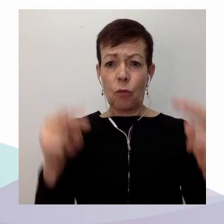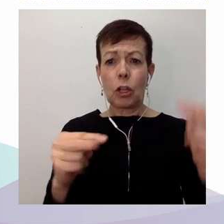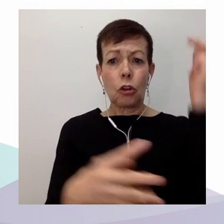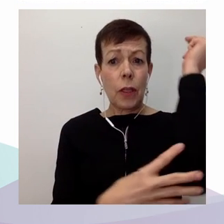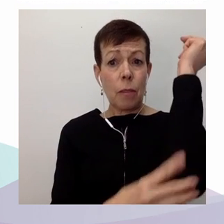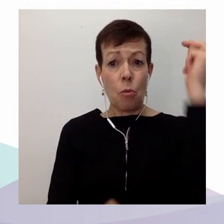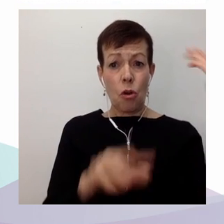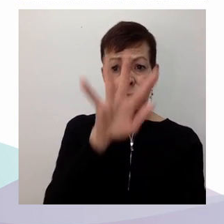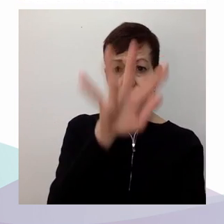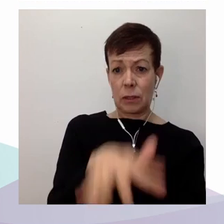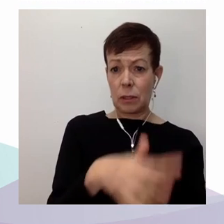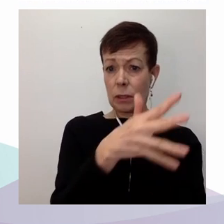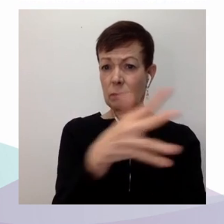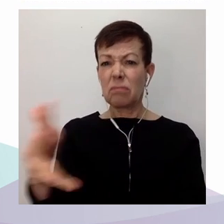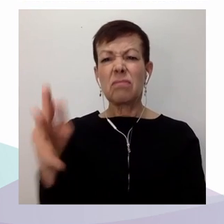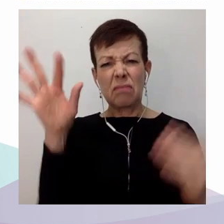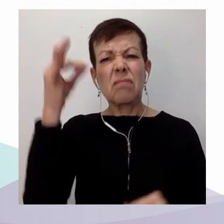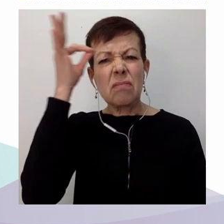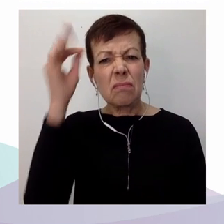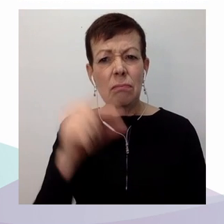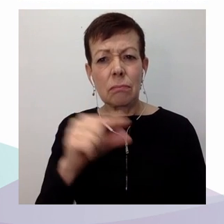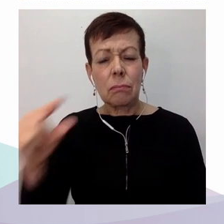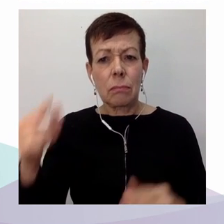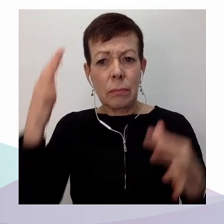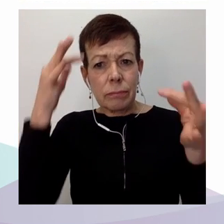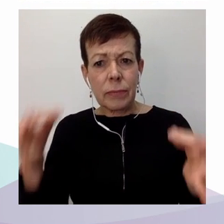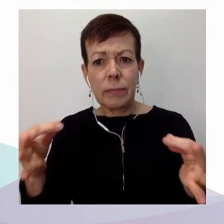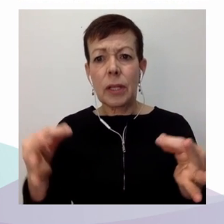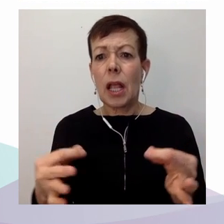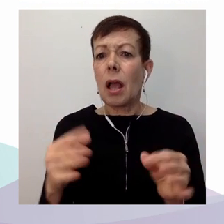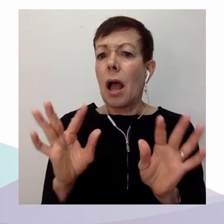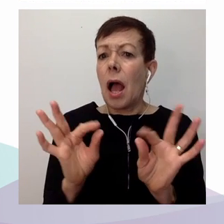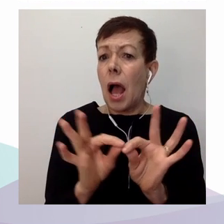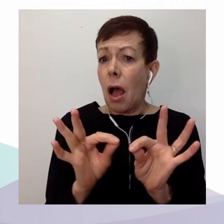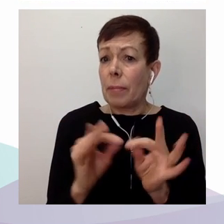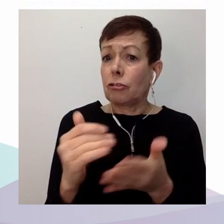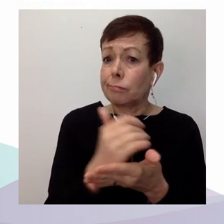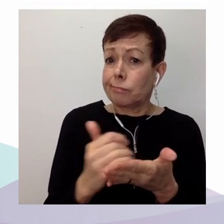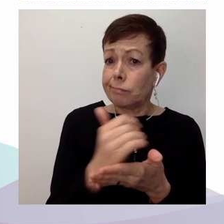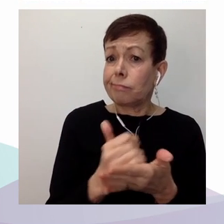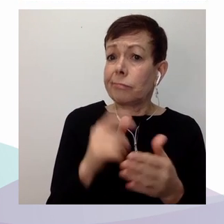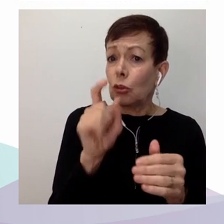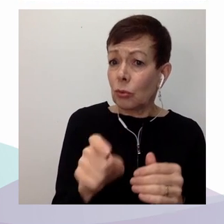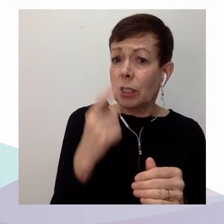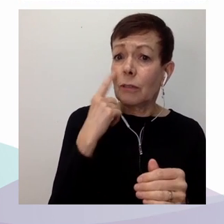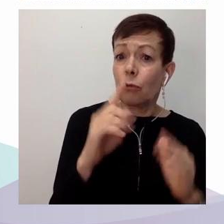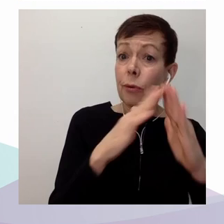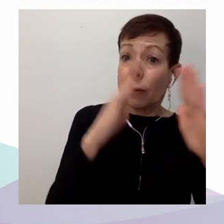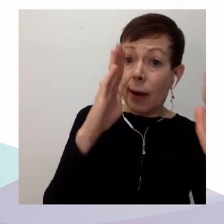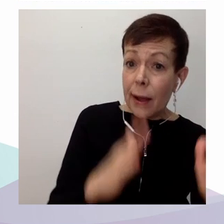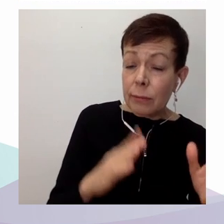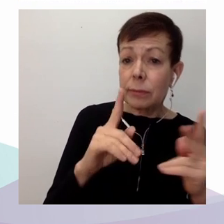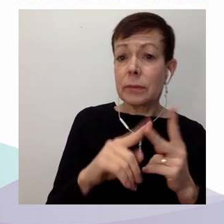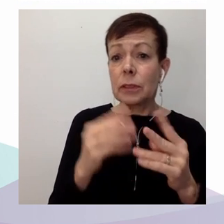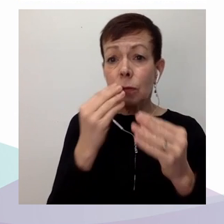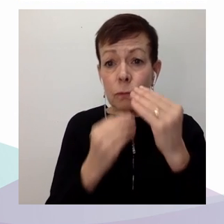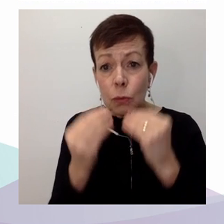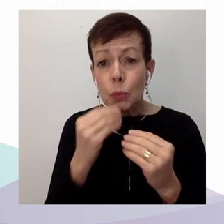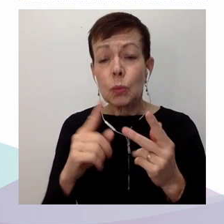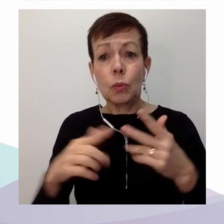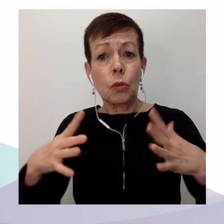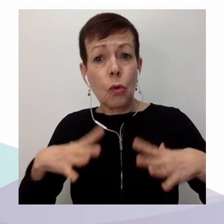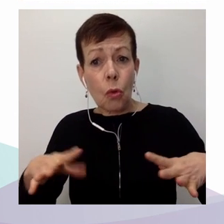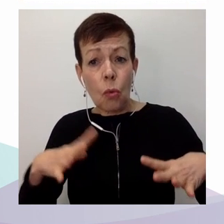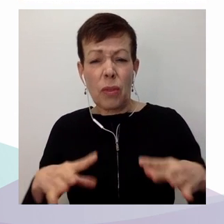couverture des besoins de base, donc essentiellement se nourrir, se vêtir, se loger. De ce nombre, les statistiques du ministère du Travail,